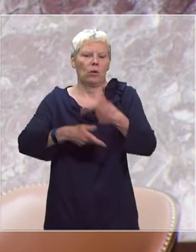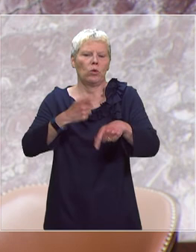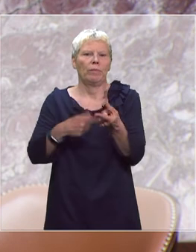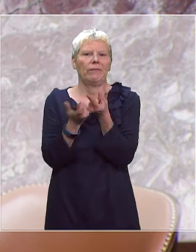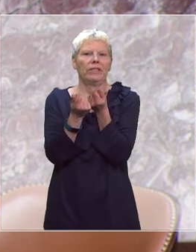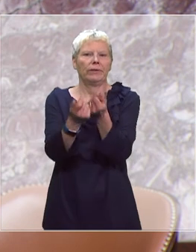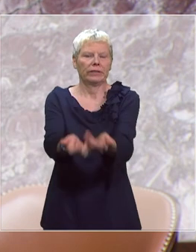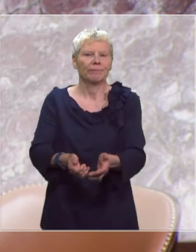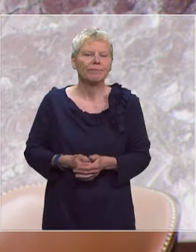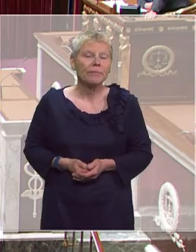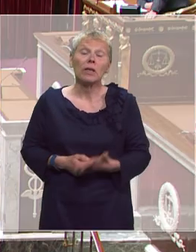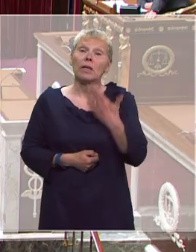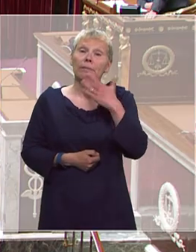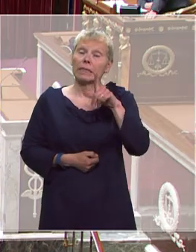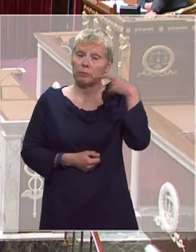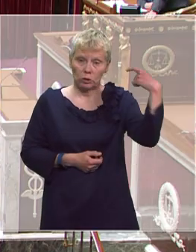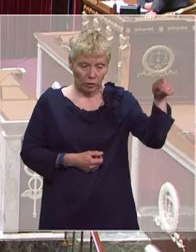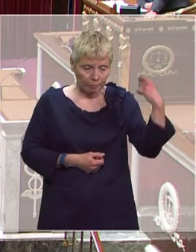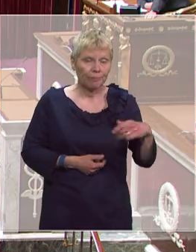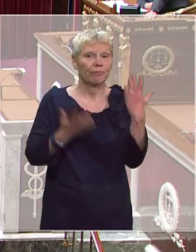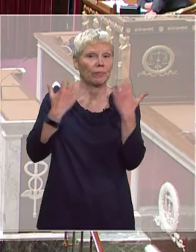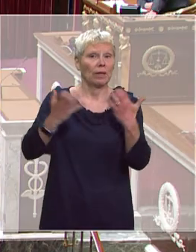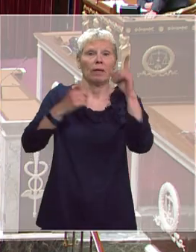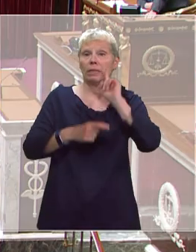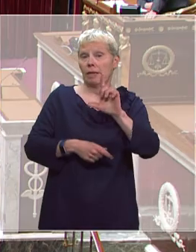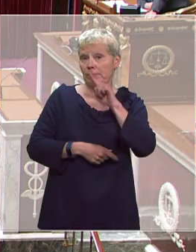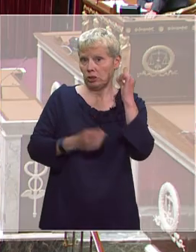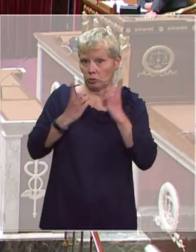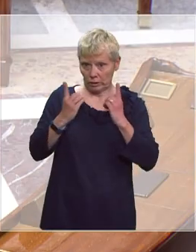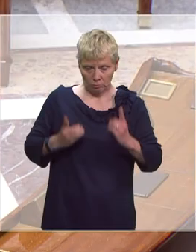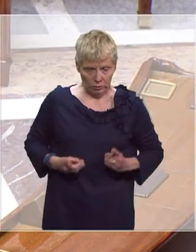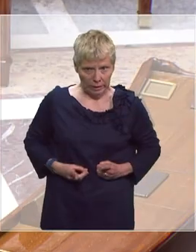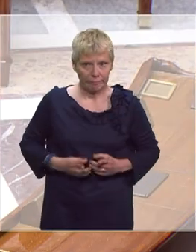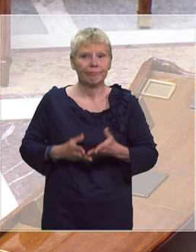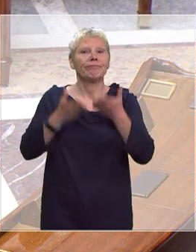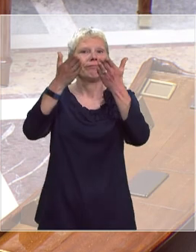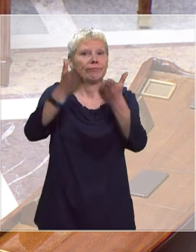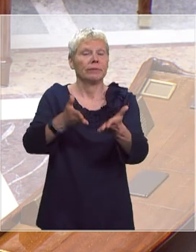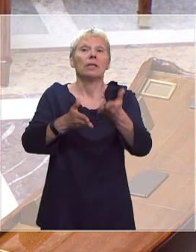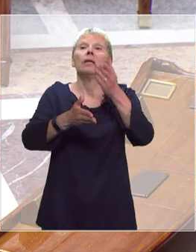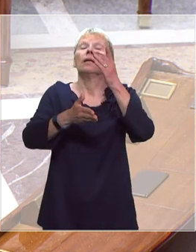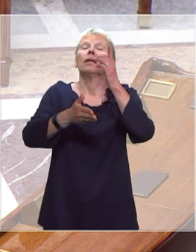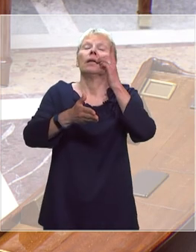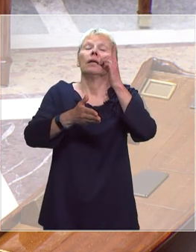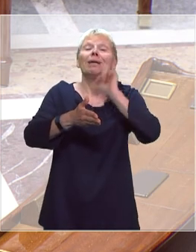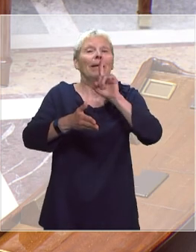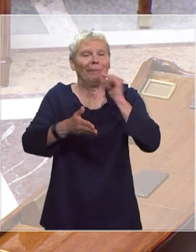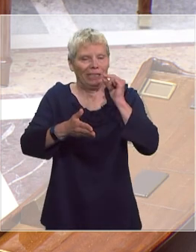Finances. Merci, M. le Président. Mesdames et Messieurs les députés, Madame et Messieurs les députés,